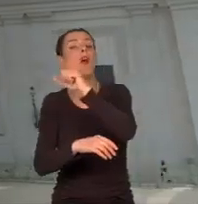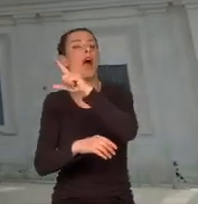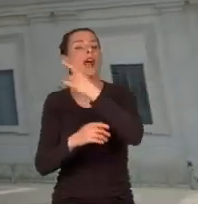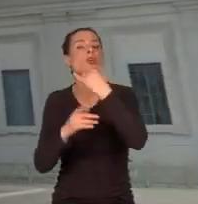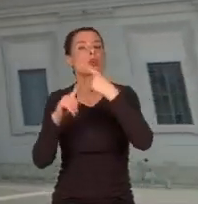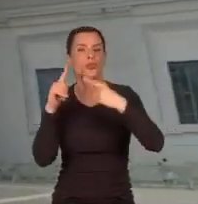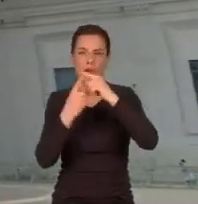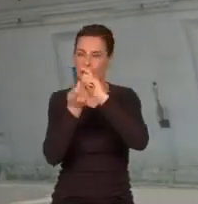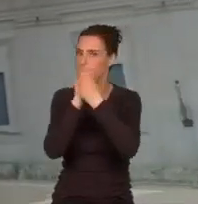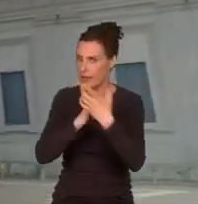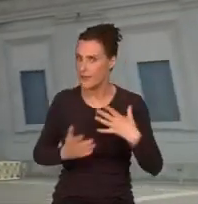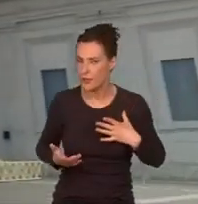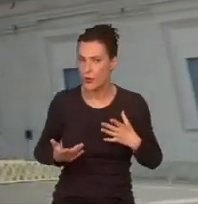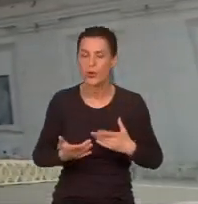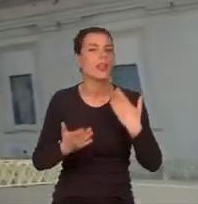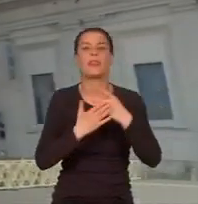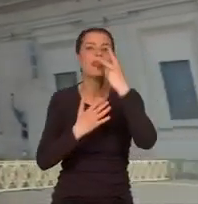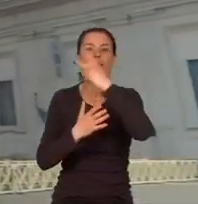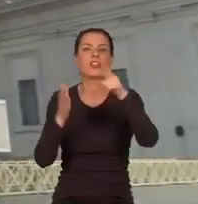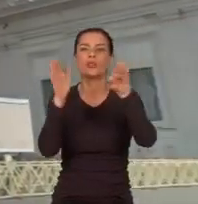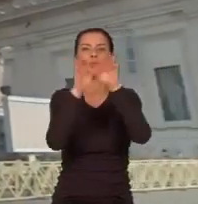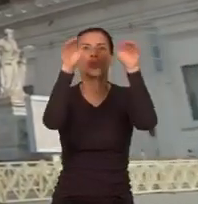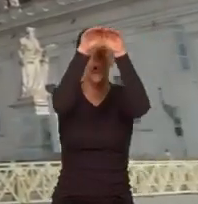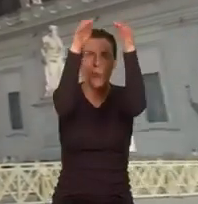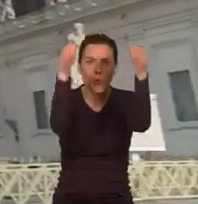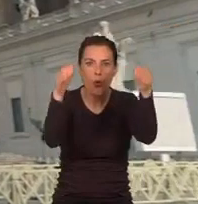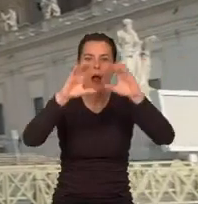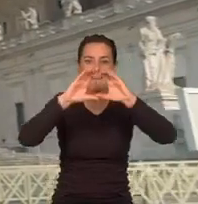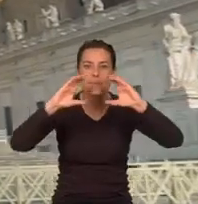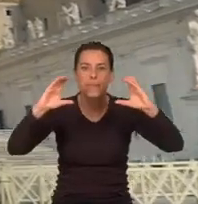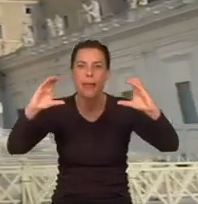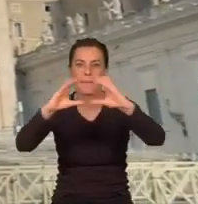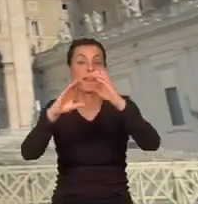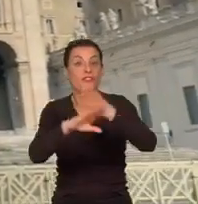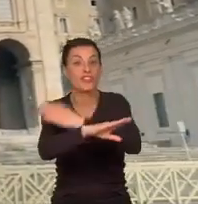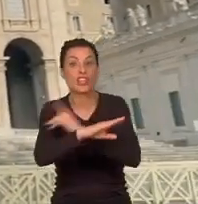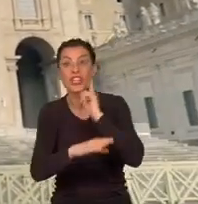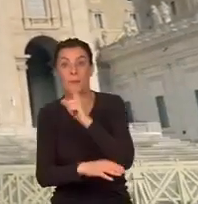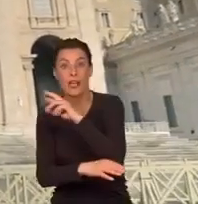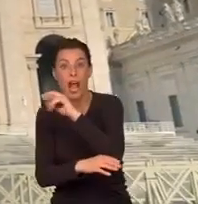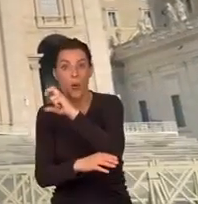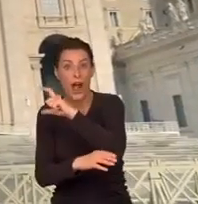Nie widać już kopuły ani bębna, co było jej podstawowym aspektem.